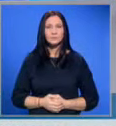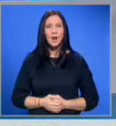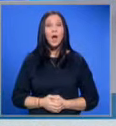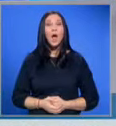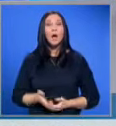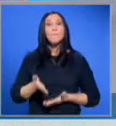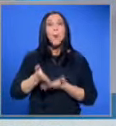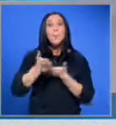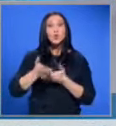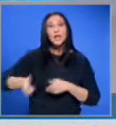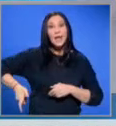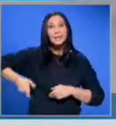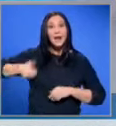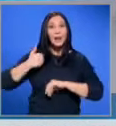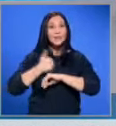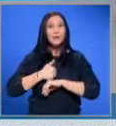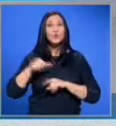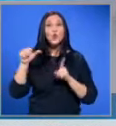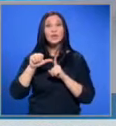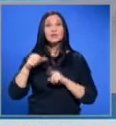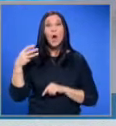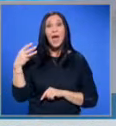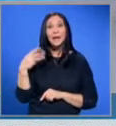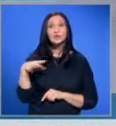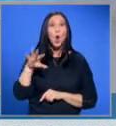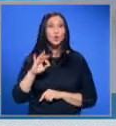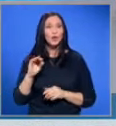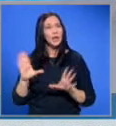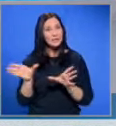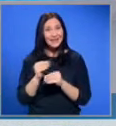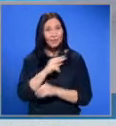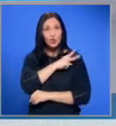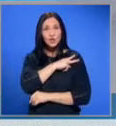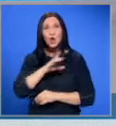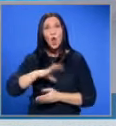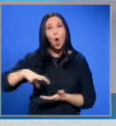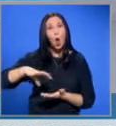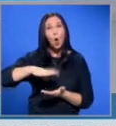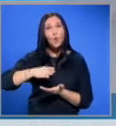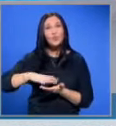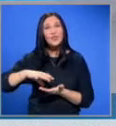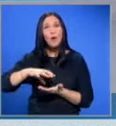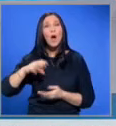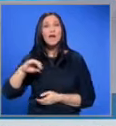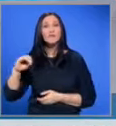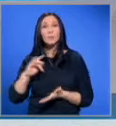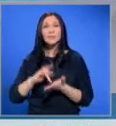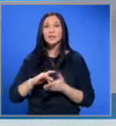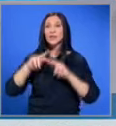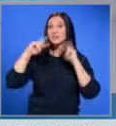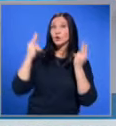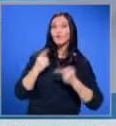Помощни генералния директор на ЮНЕСКО Ернест ОТОНЕ, заедно с началника на отдела Европа в Центъра за световно